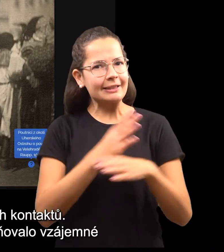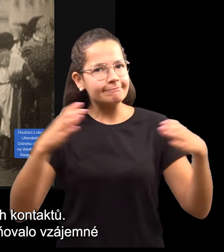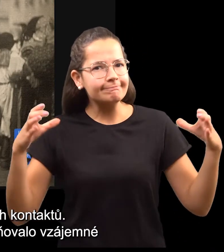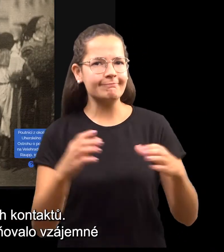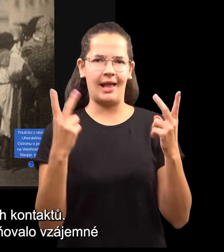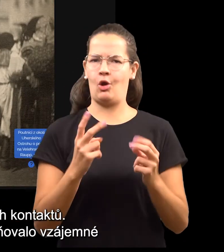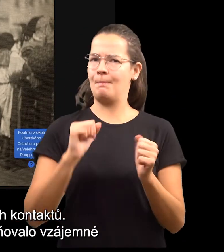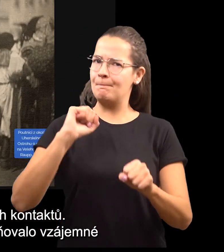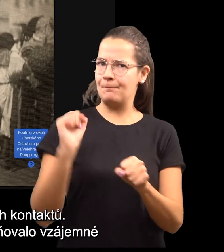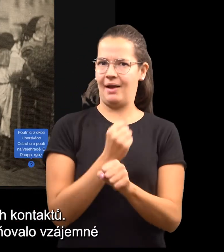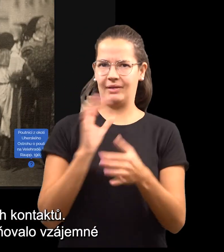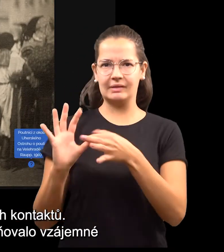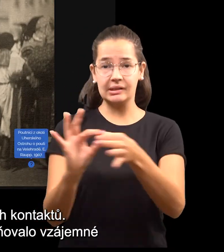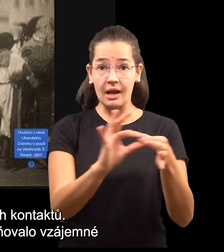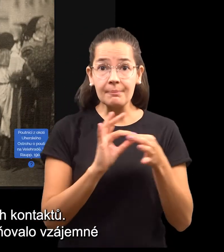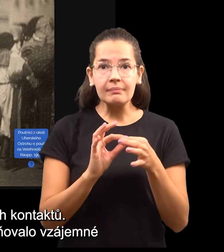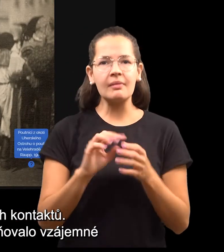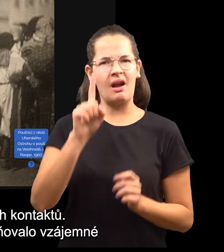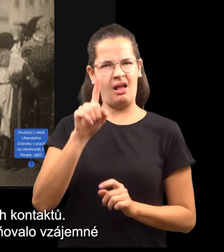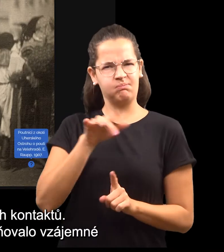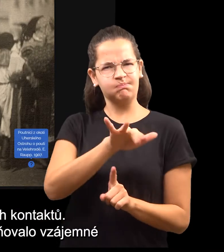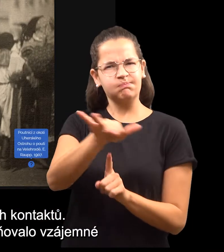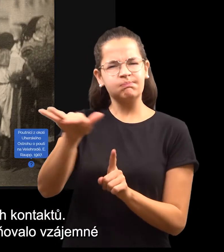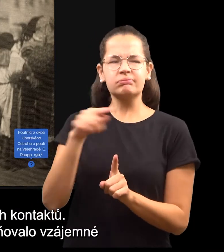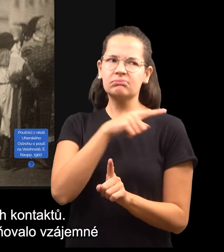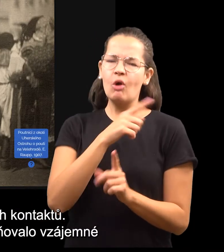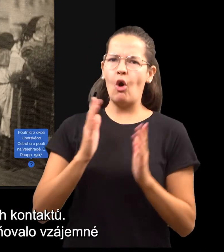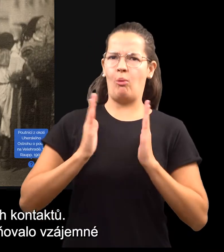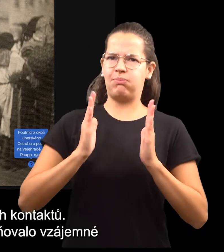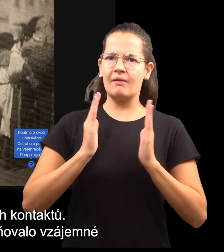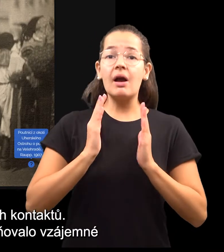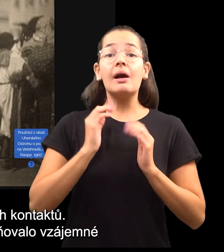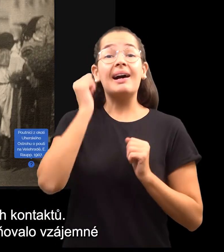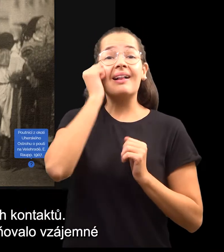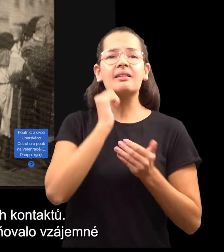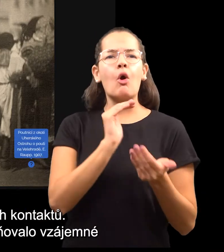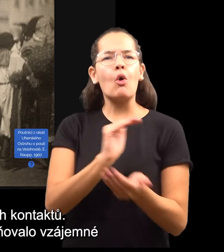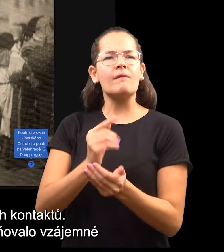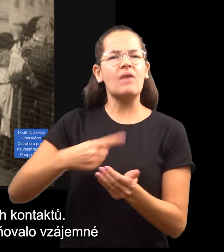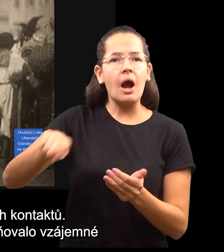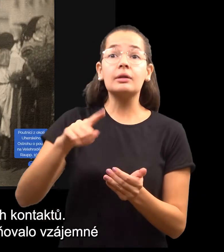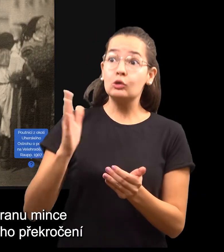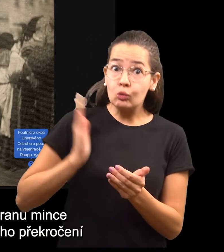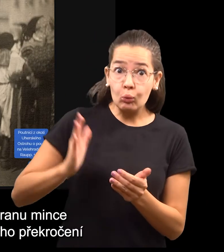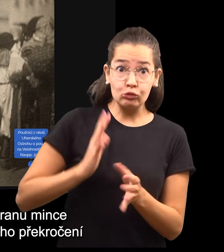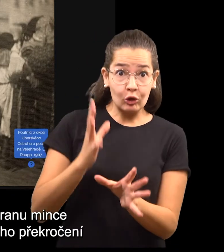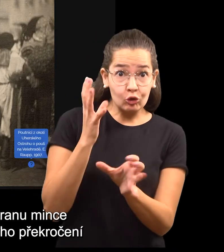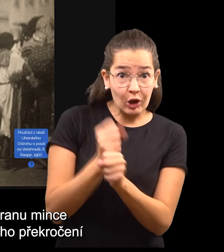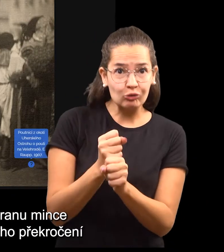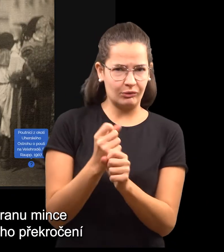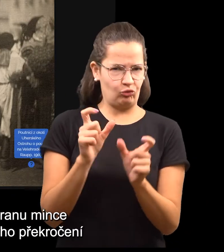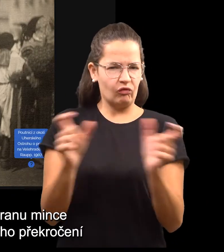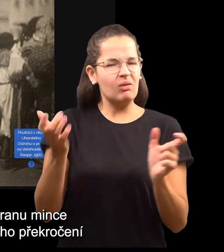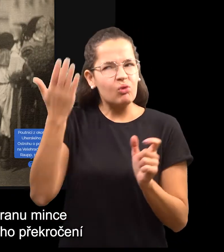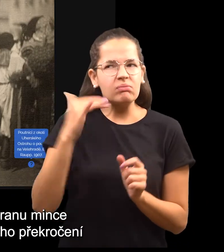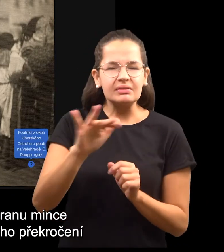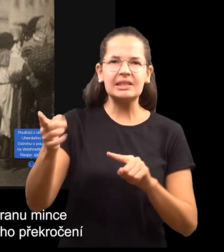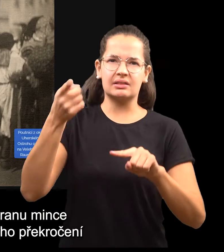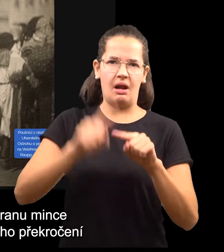a možnost navázání nových kontaktů. Společné putování rovněž upevňovalo vzájemné vztahy komunity.